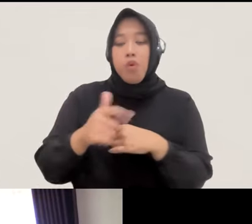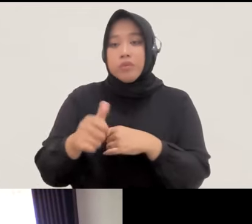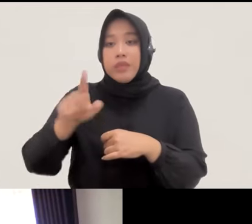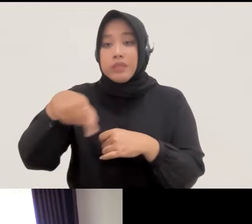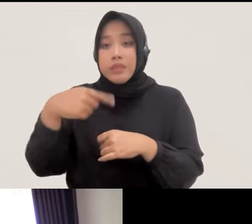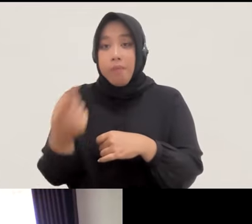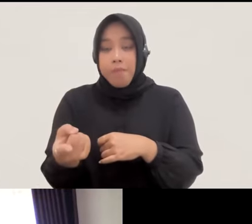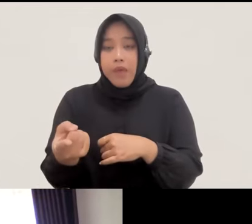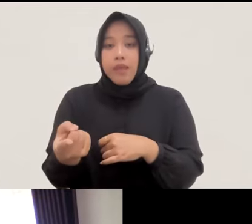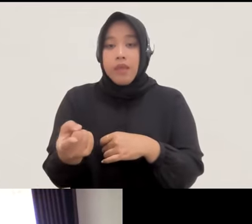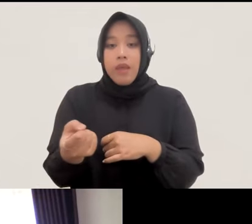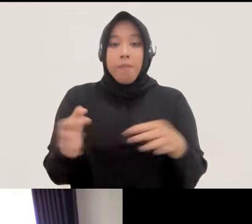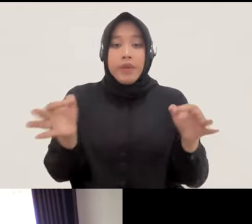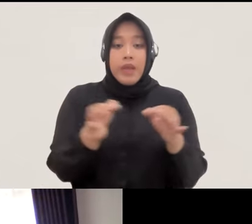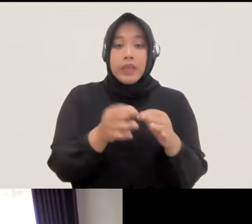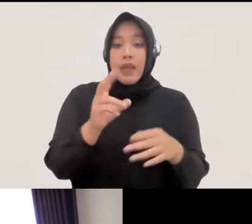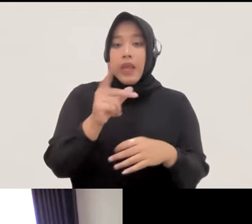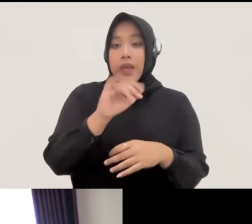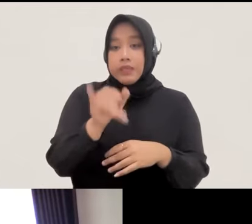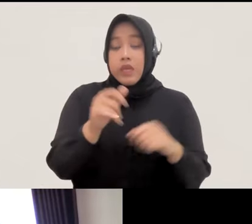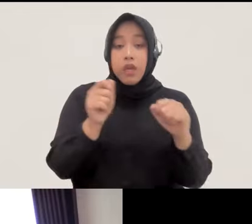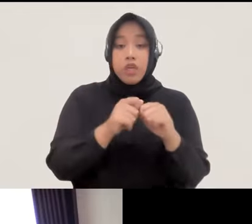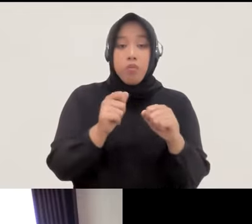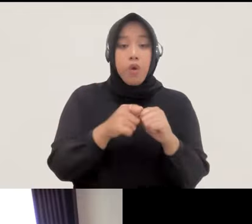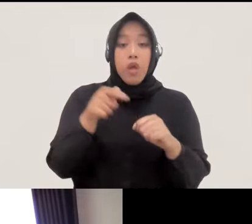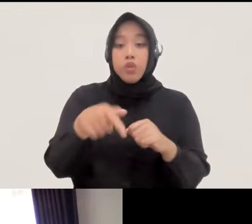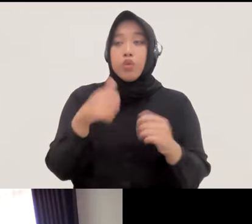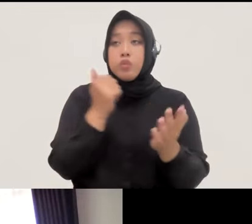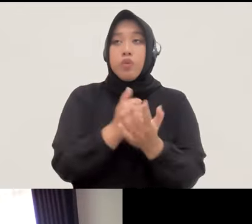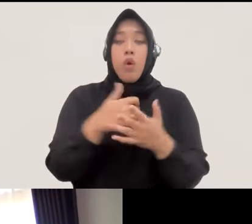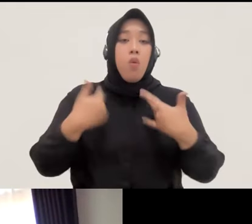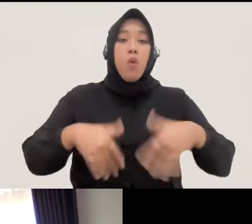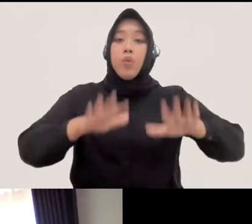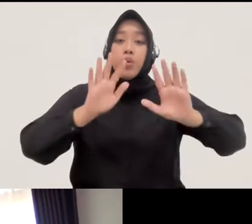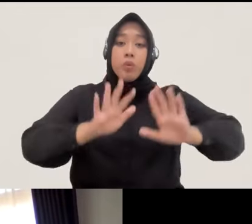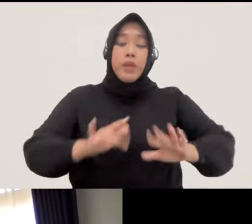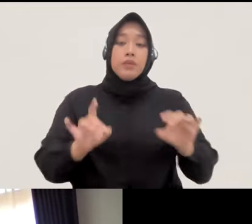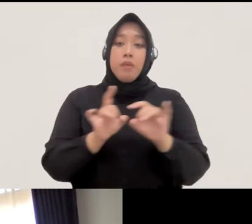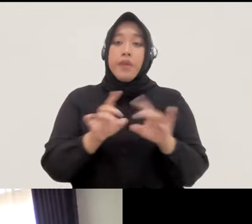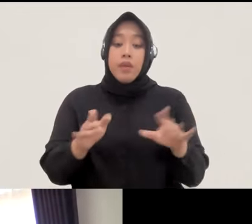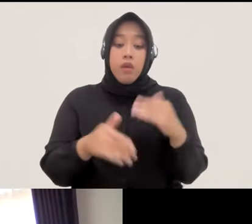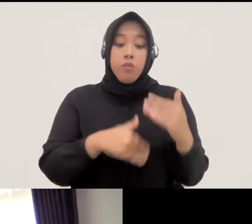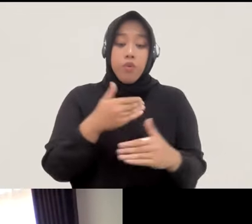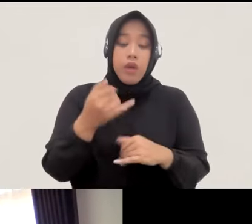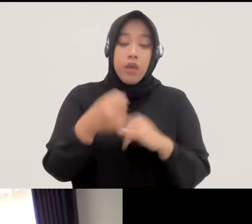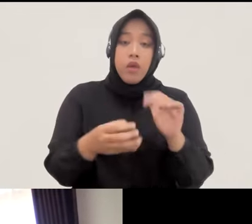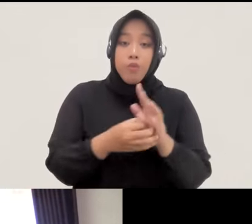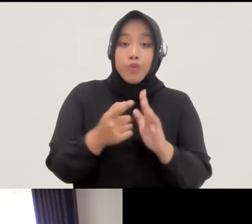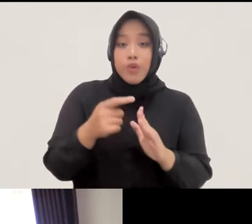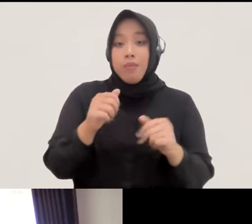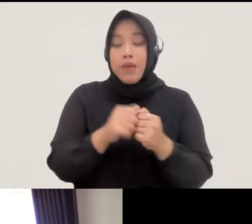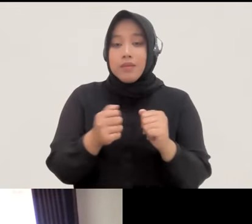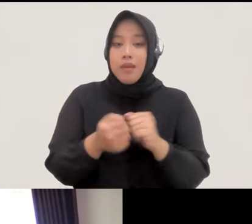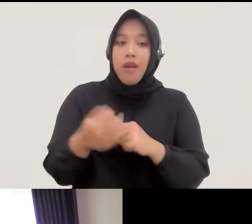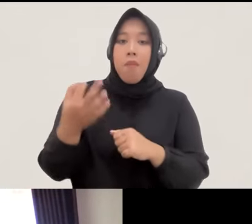kemudian pendekatan RJ yang diambil itu luar biasa bedanya dan itu yang kemudian menimbulkan persoalan-persoalan